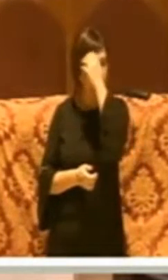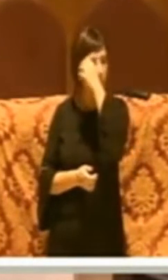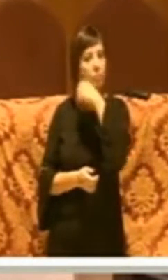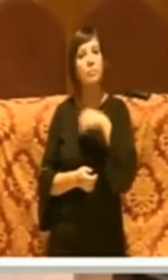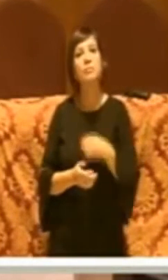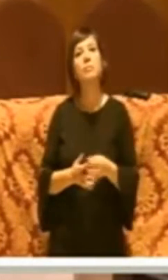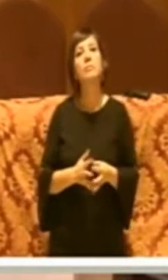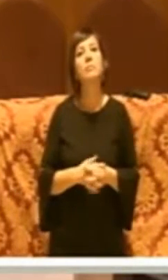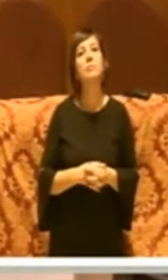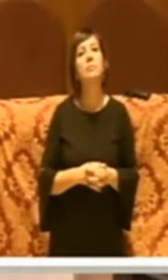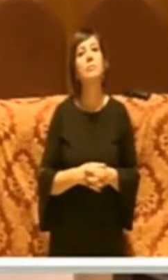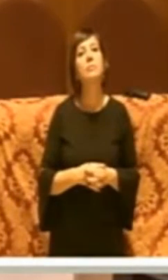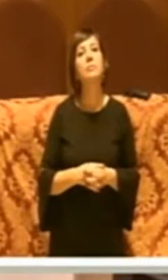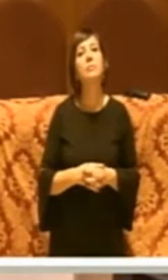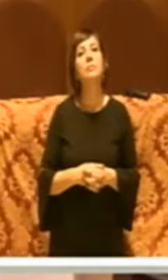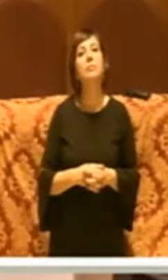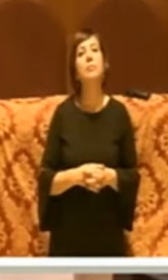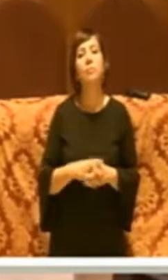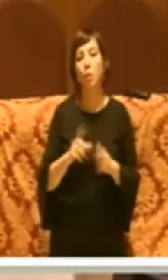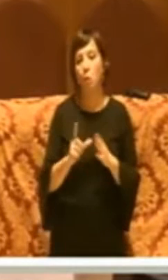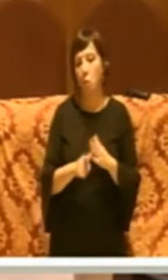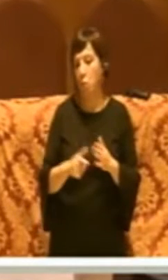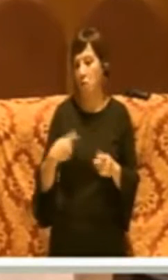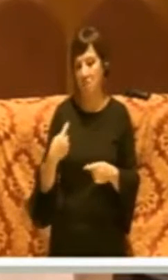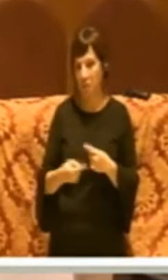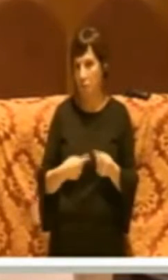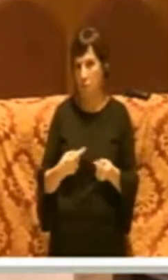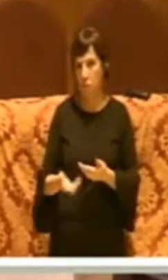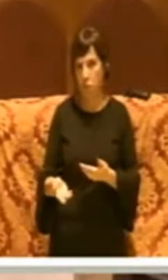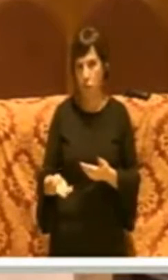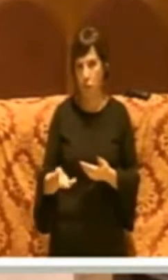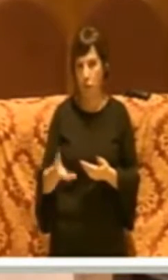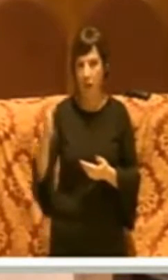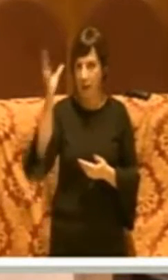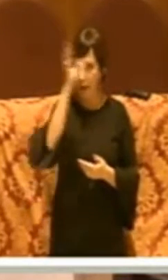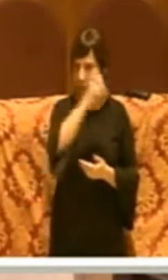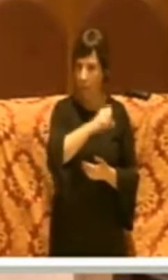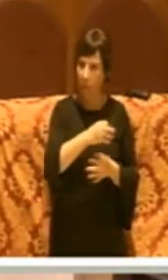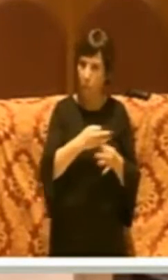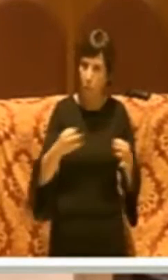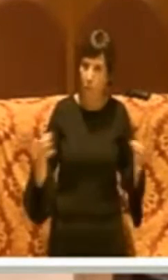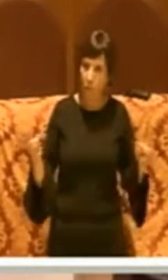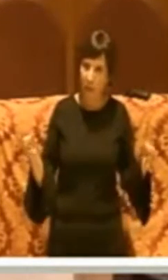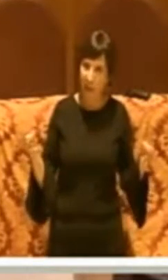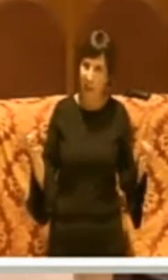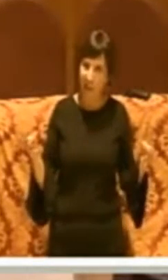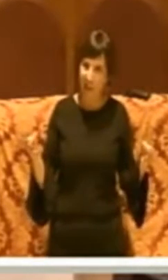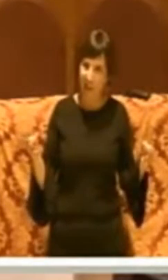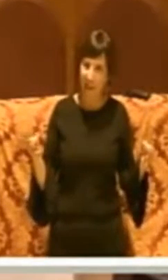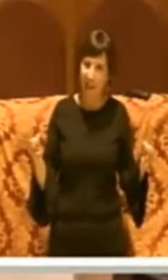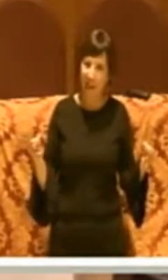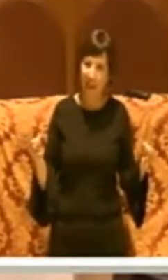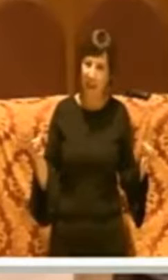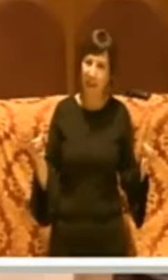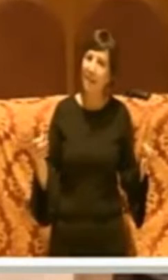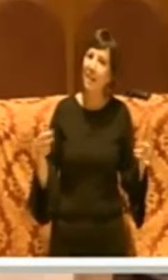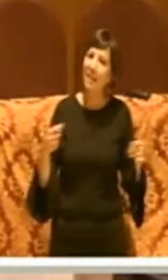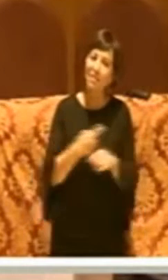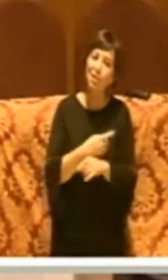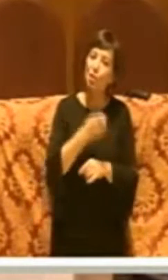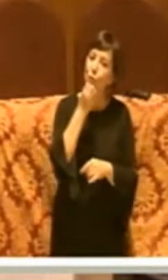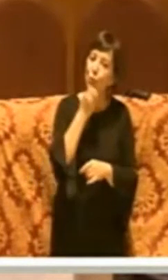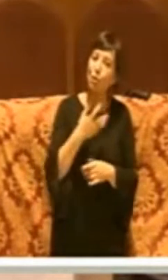Ebbene, un po' di tempo dopo capiamo bene cosa invece è